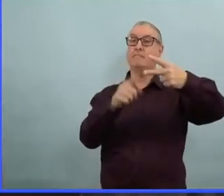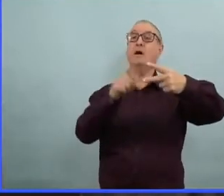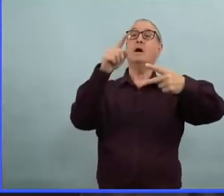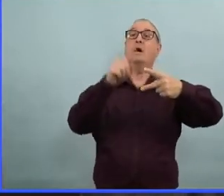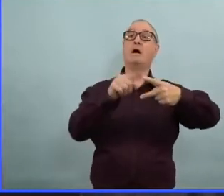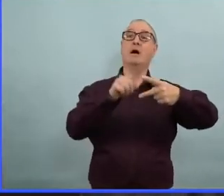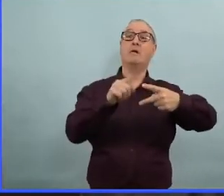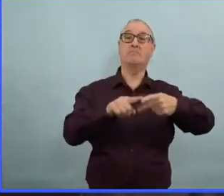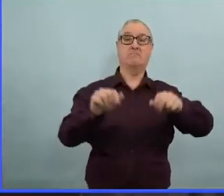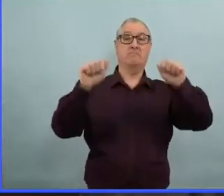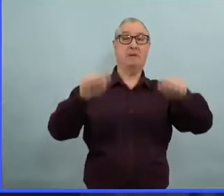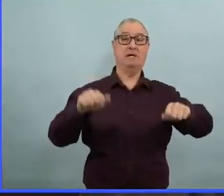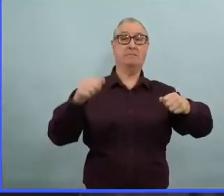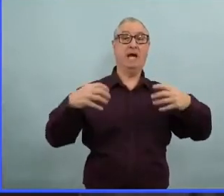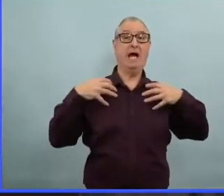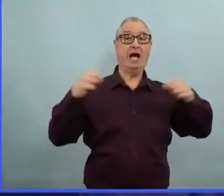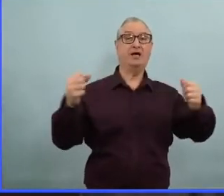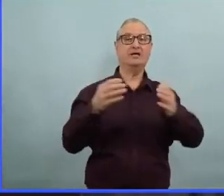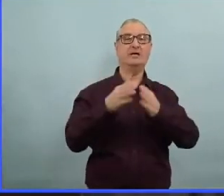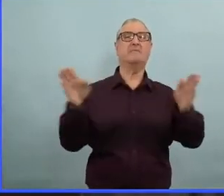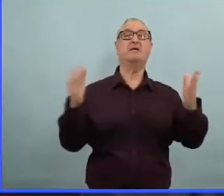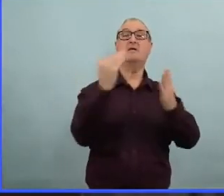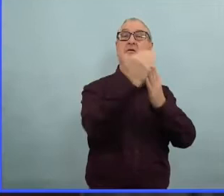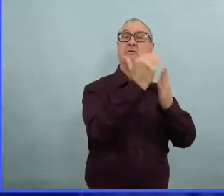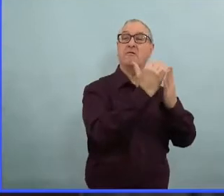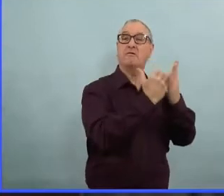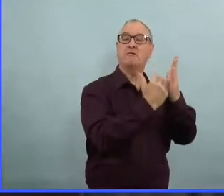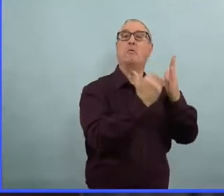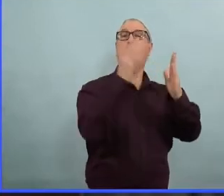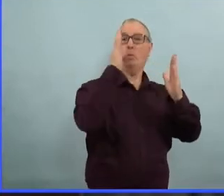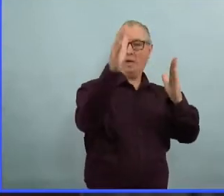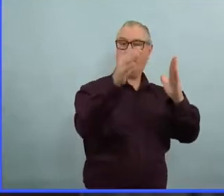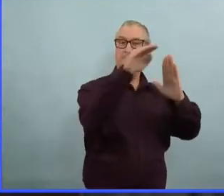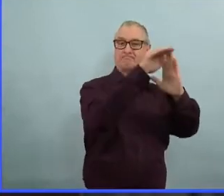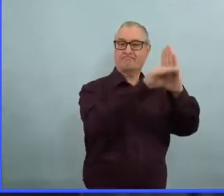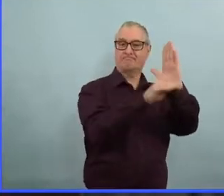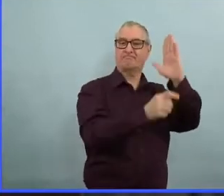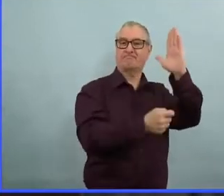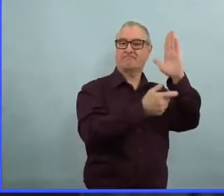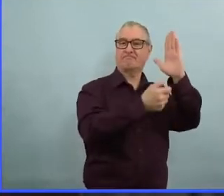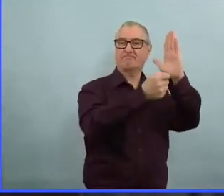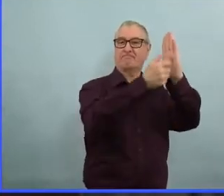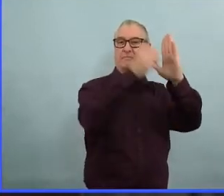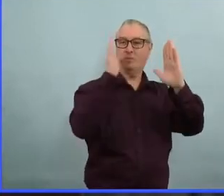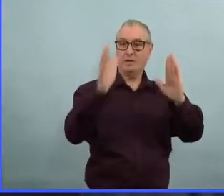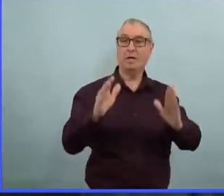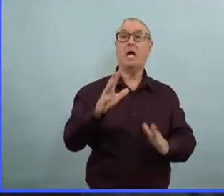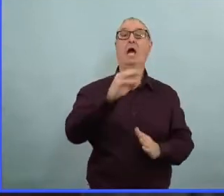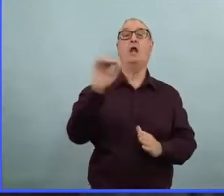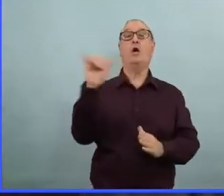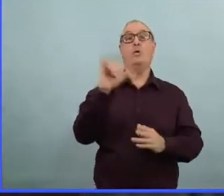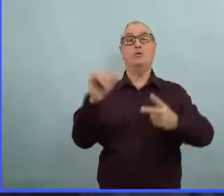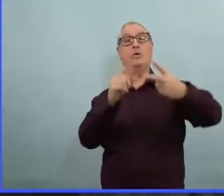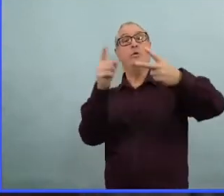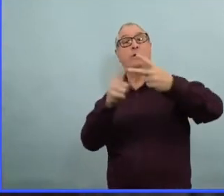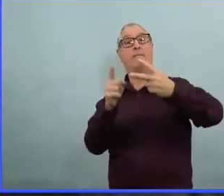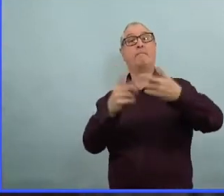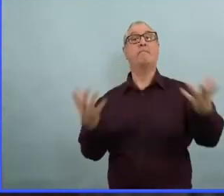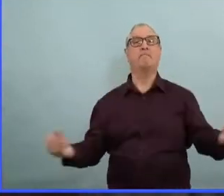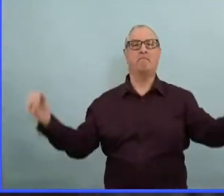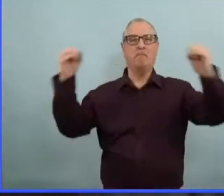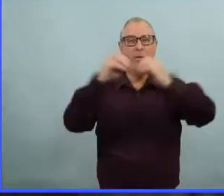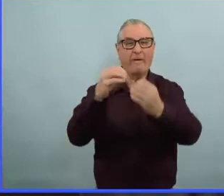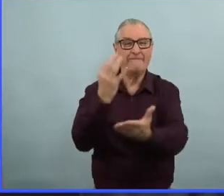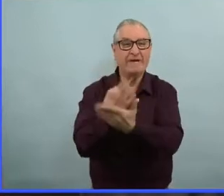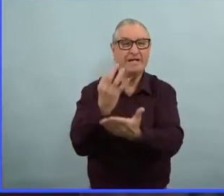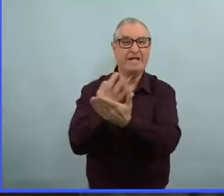mesures de santé publique et deuxièmement, davantage de soutien financier pour les entreprises ainsi que le secteur des arts et de